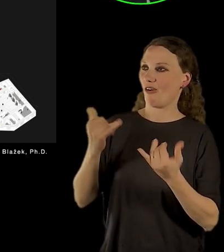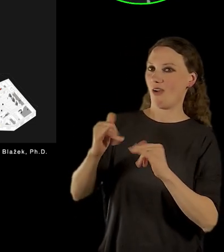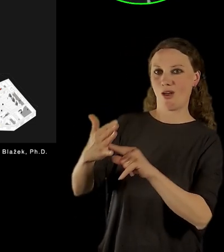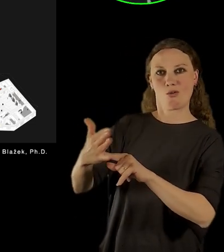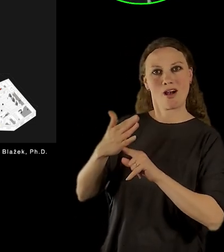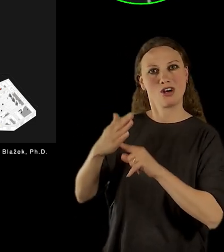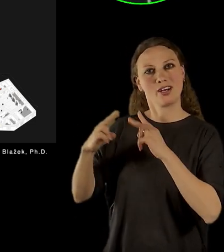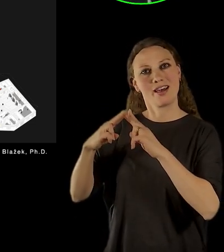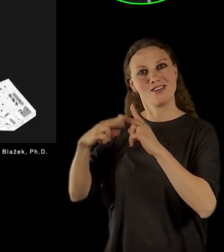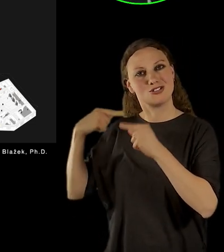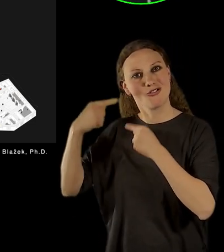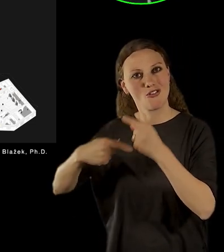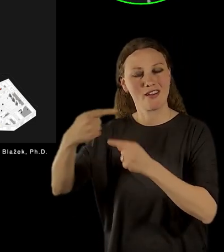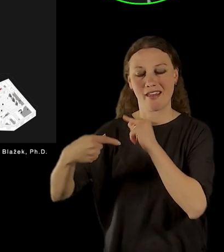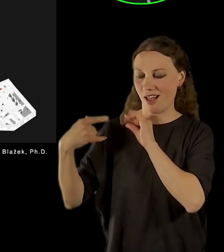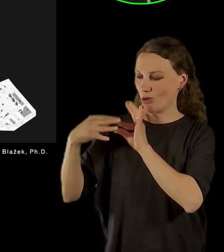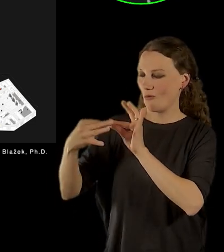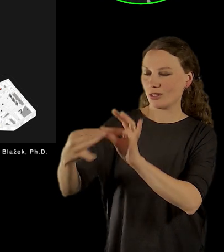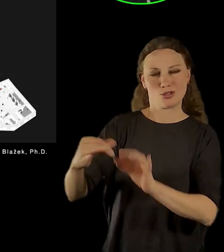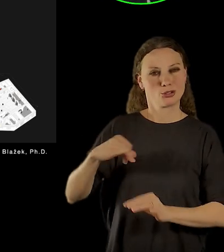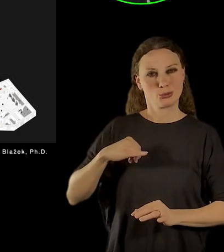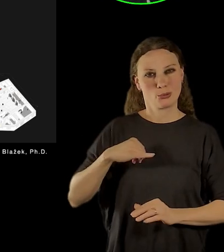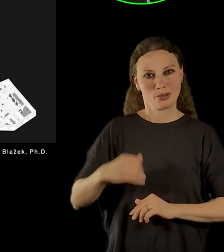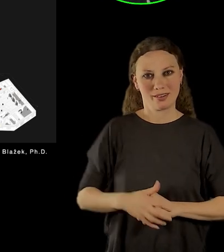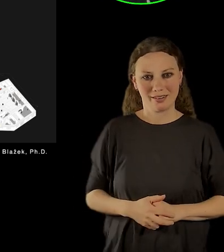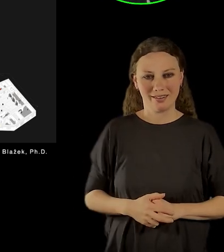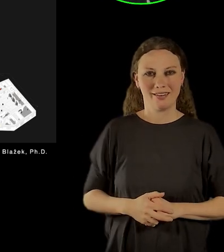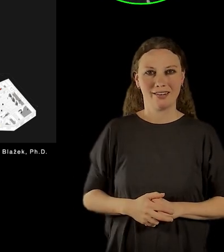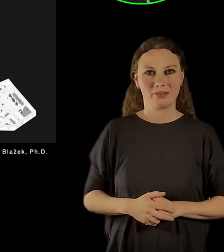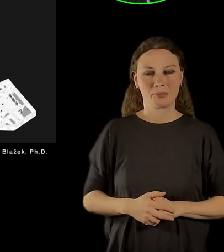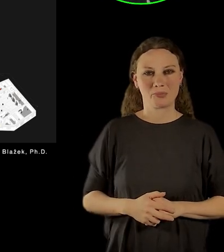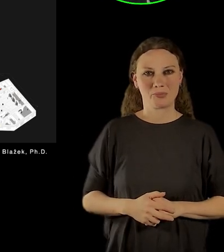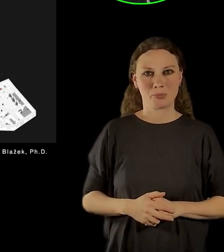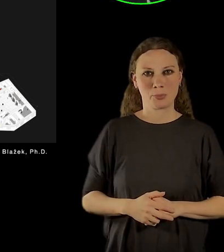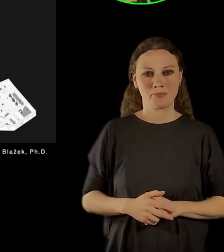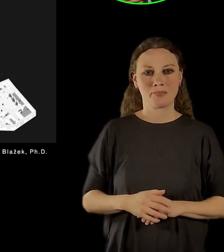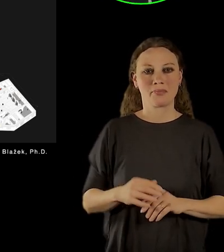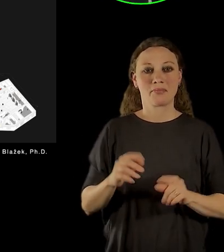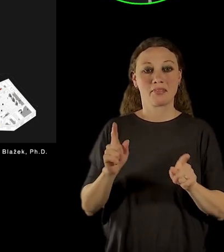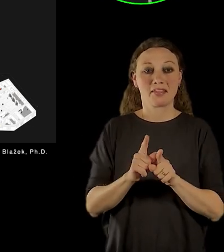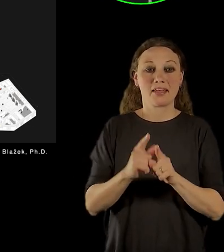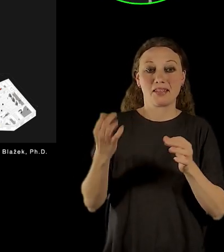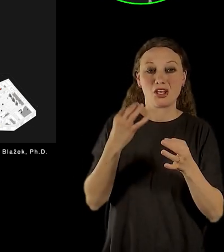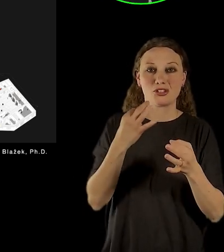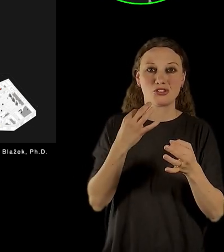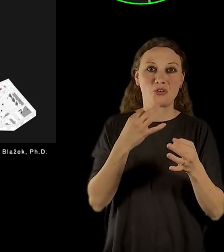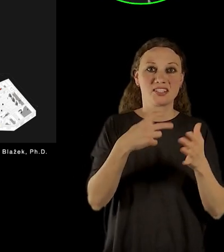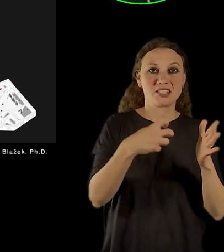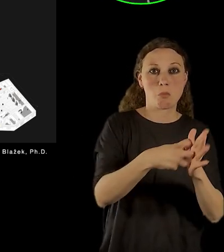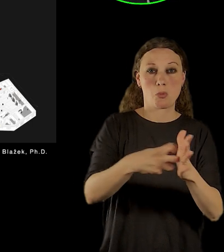zároveň využívání, bych řekl, určitých symbolů a